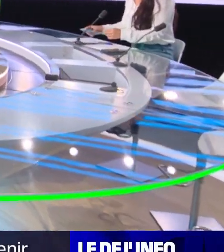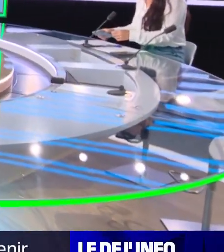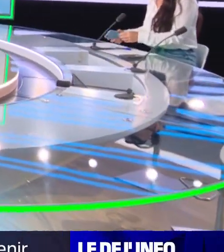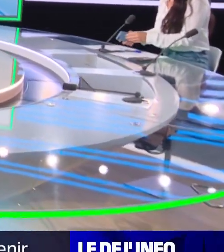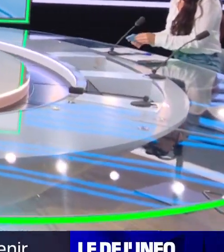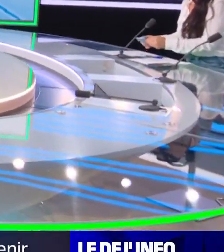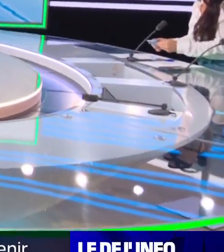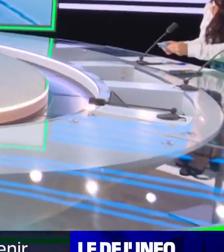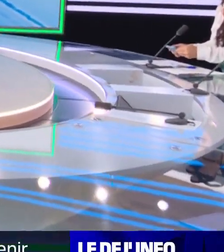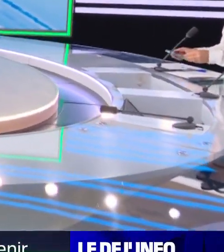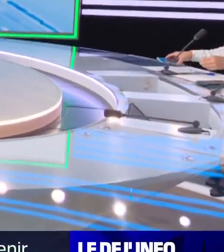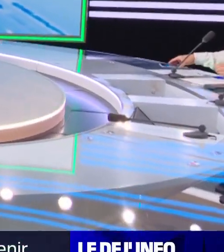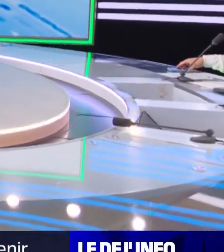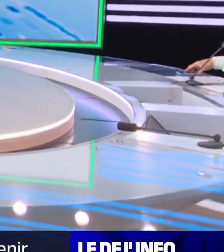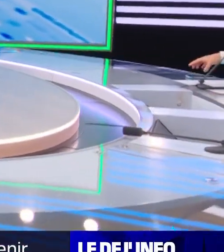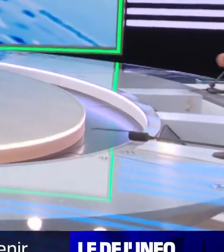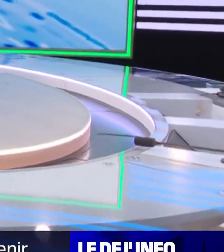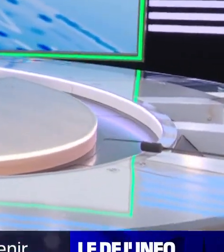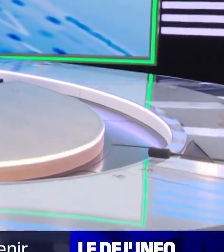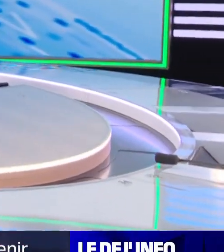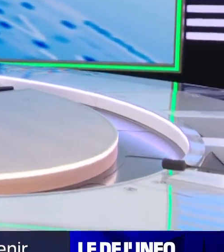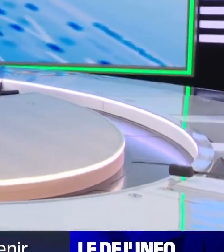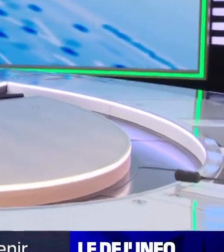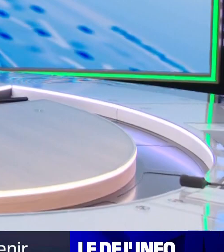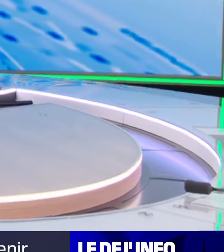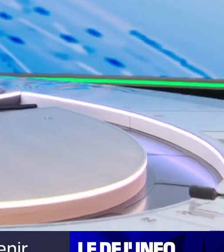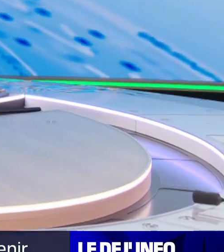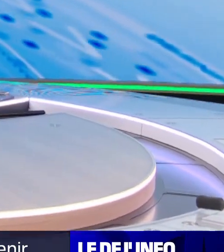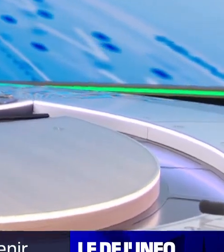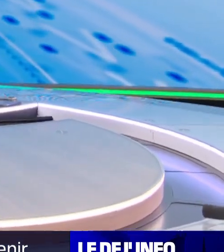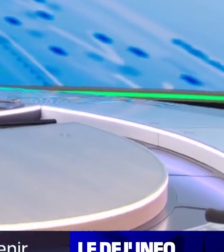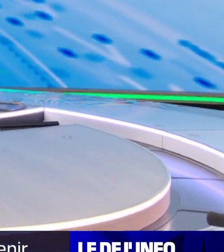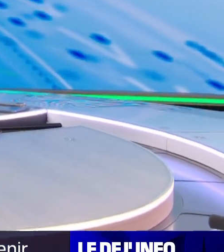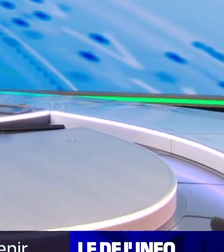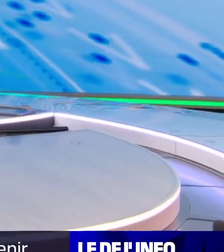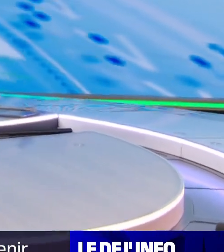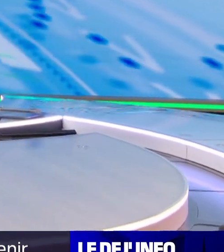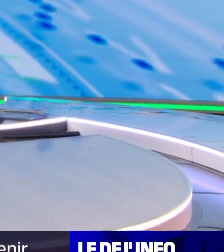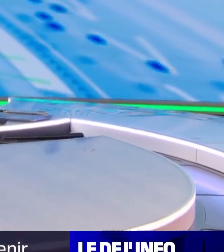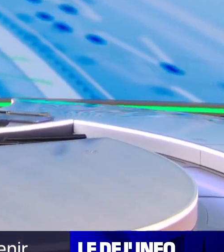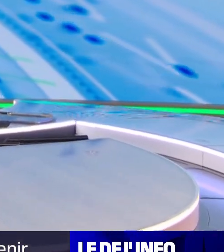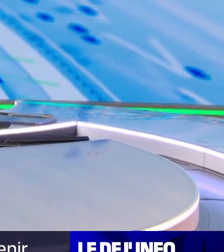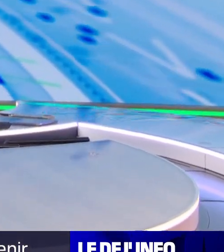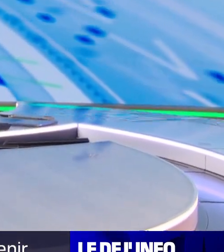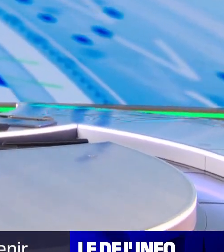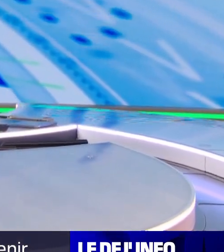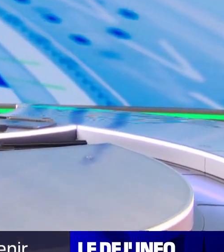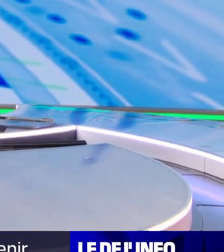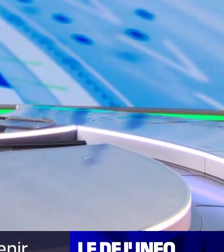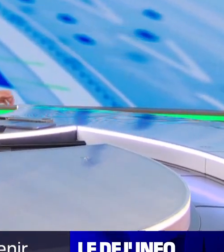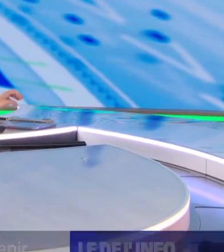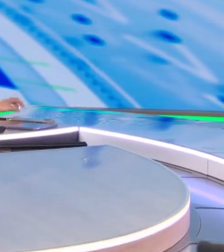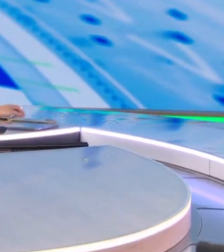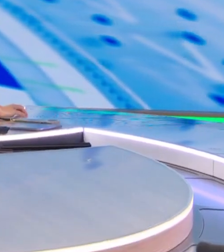— Il est midi et vous regardez BFM TV. Soyez les bienvenus. C'est parti pour le Dej Info. On est ravis d'être avec vous. Bonjour Noémie. — Bonjour Tanguy. — L